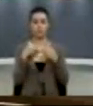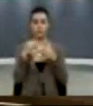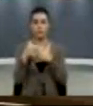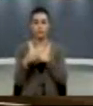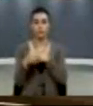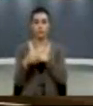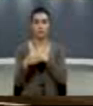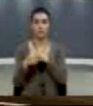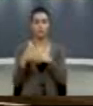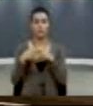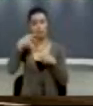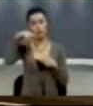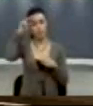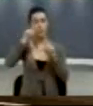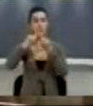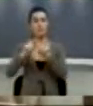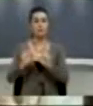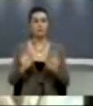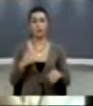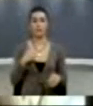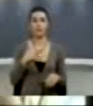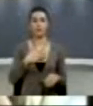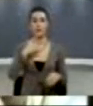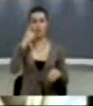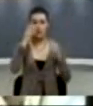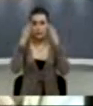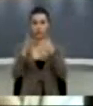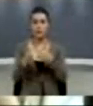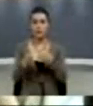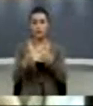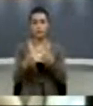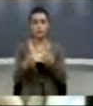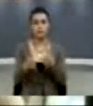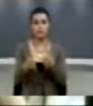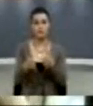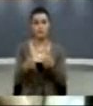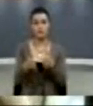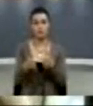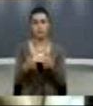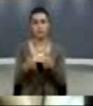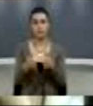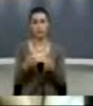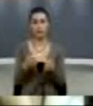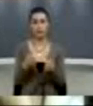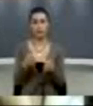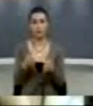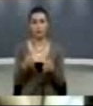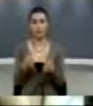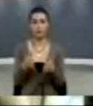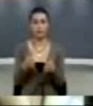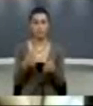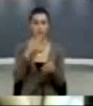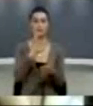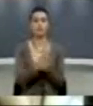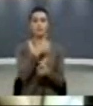nashkalu memorialet tjera, po përdu më veçantim e folë për memorialin e betesë